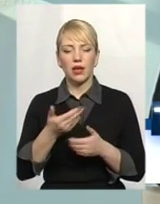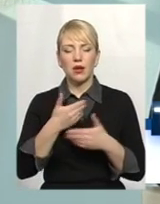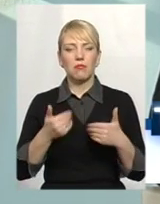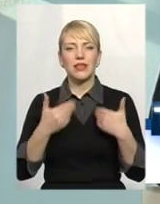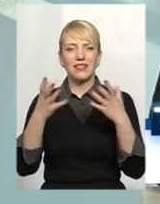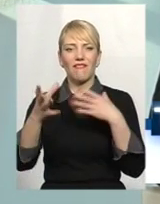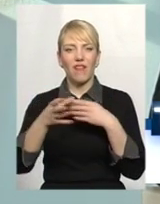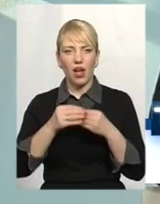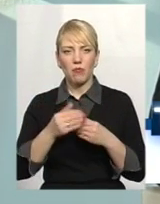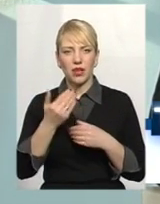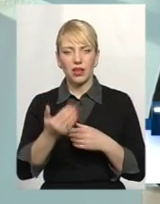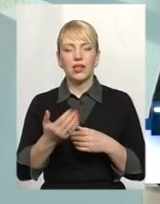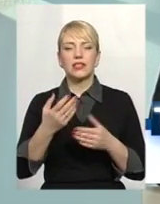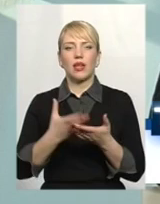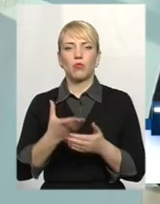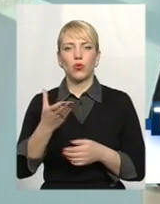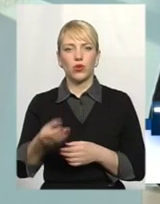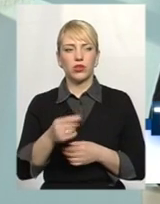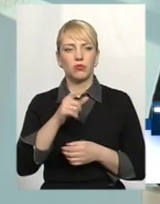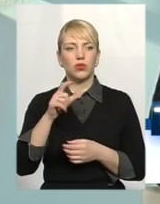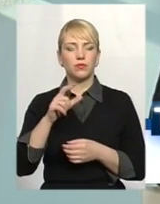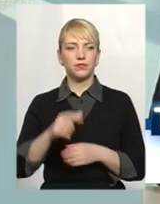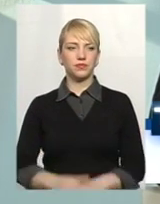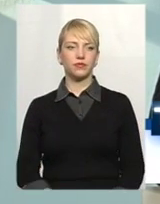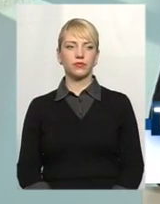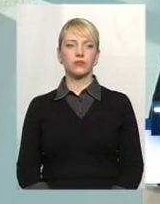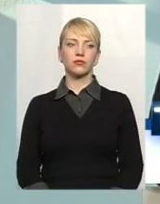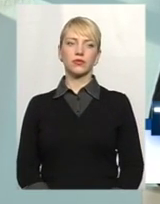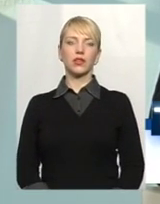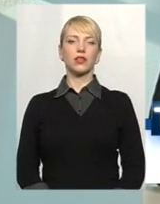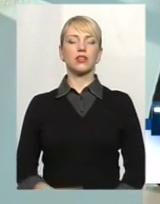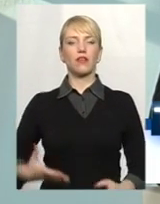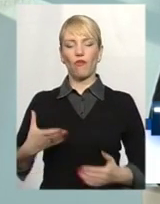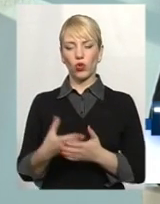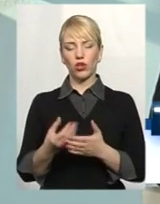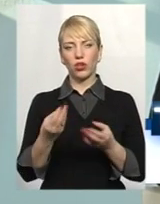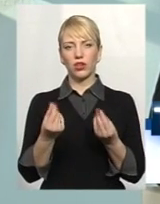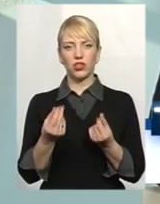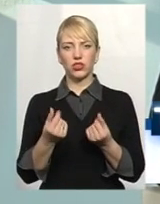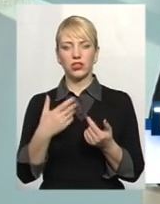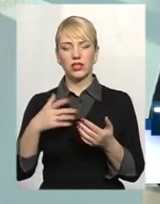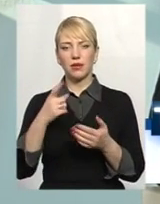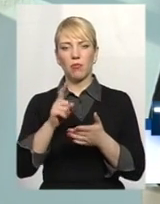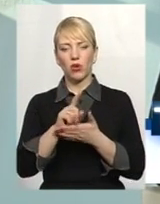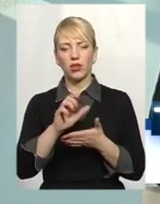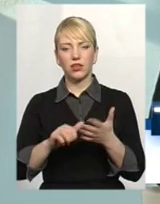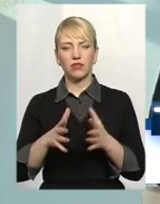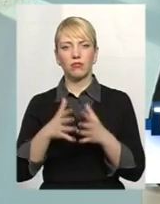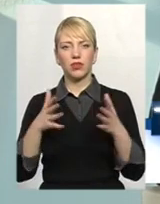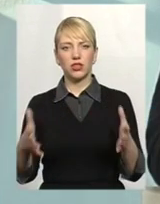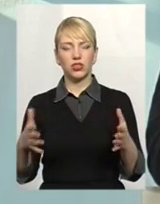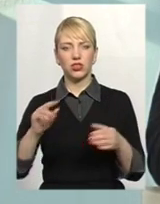заплатимо, скажімо, своїх кишень, тих самих податків набагато більше,